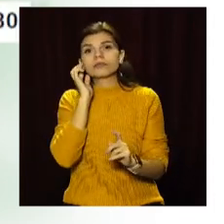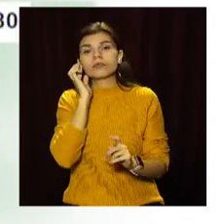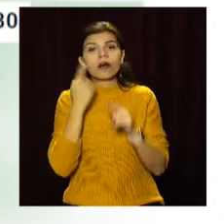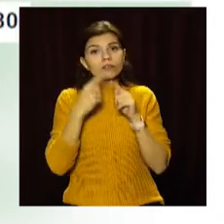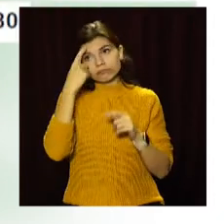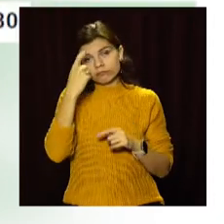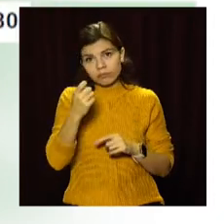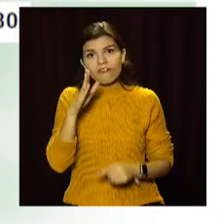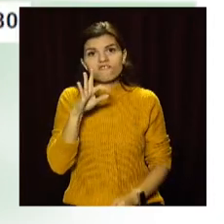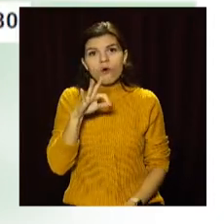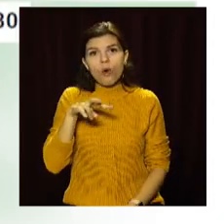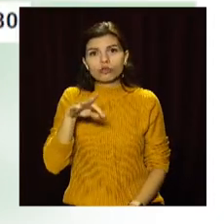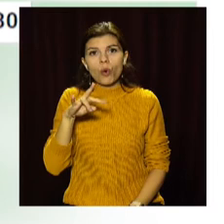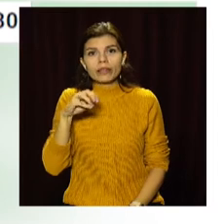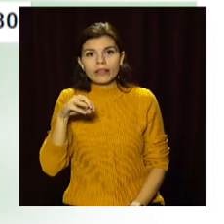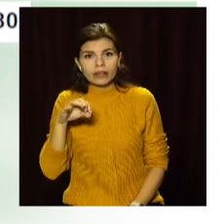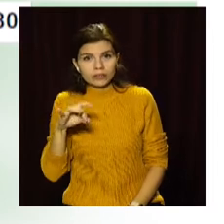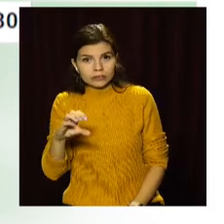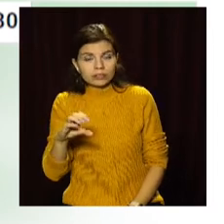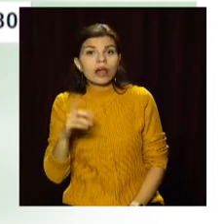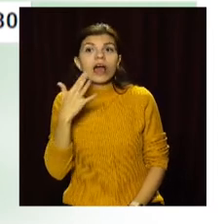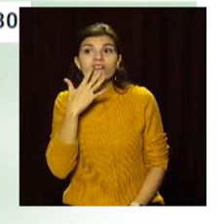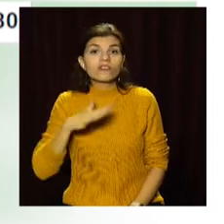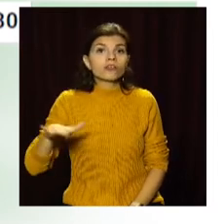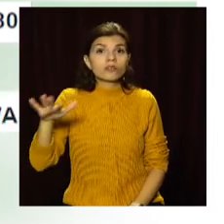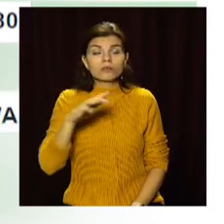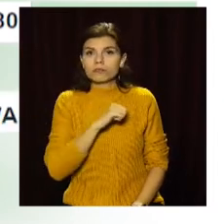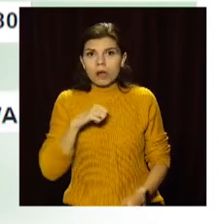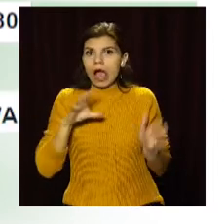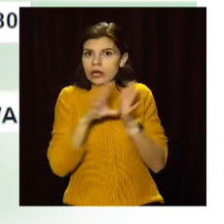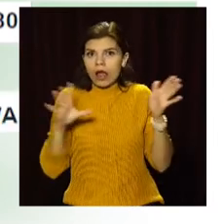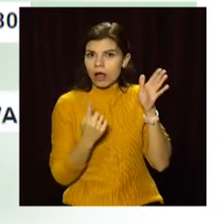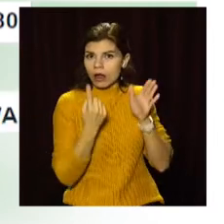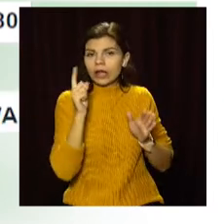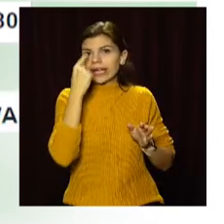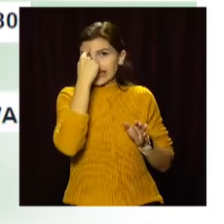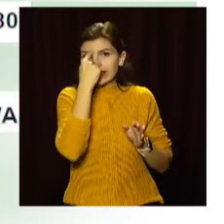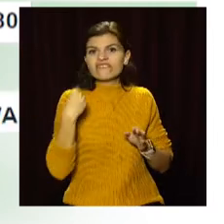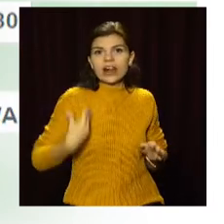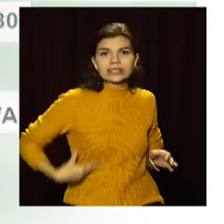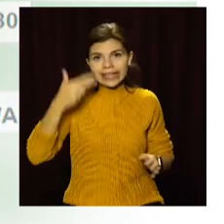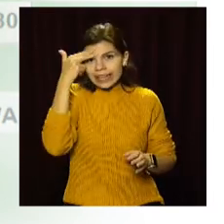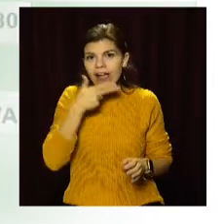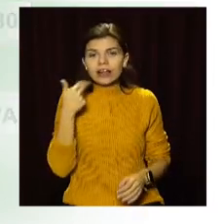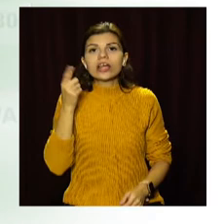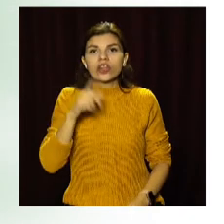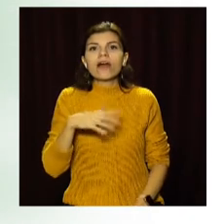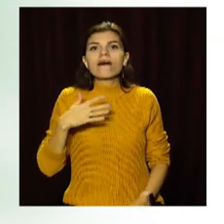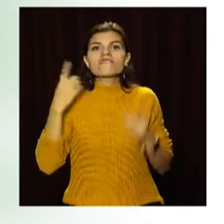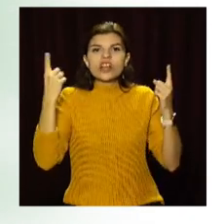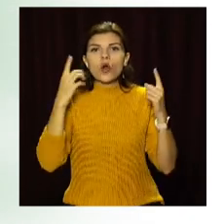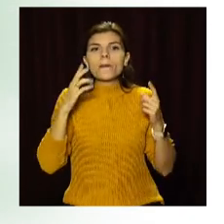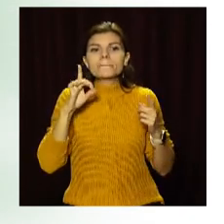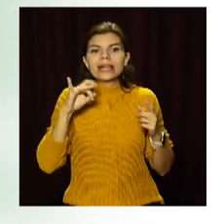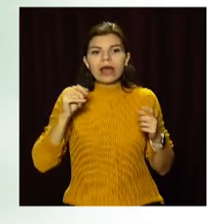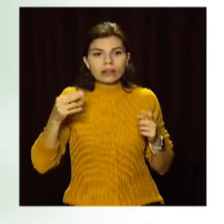Worldometers. За Сполученими Штатами в антирейтингу розмістилися Індія, Франція, Італія та Великобританія.